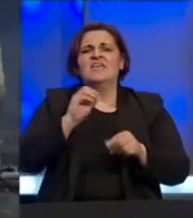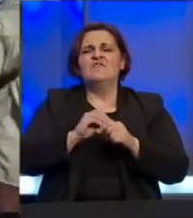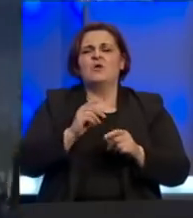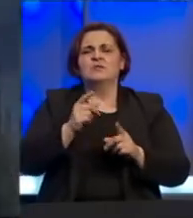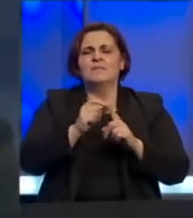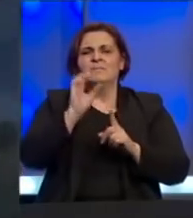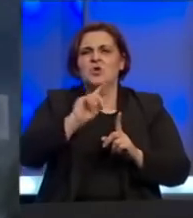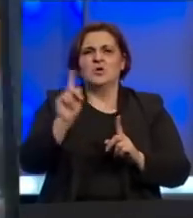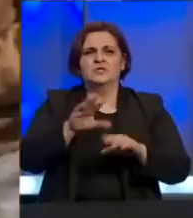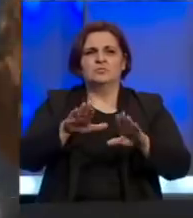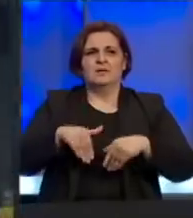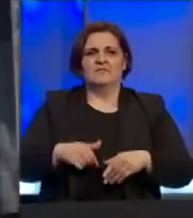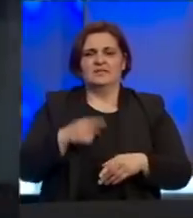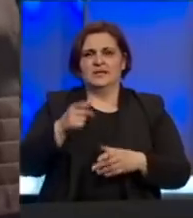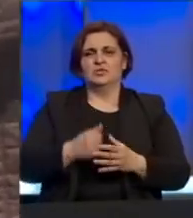na to